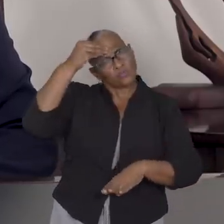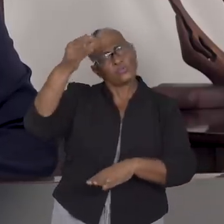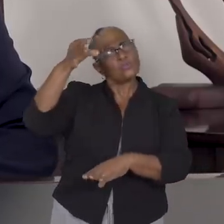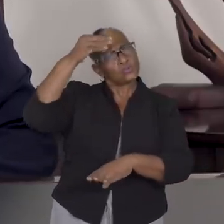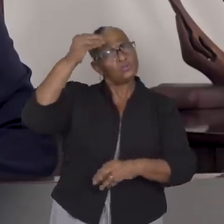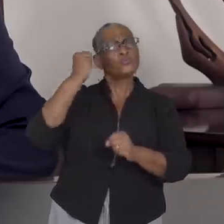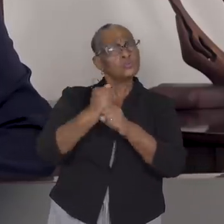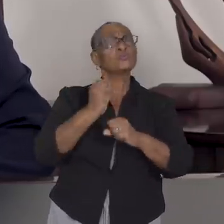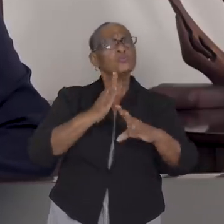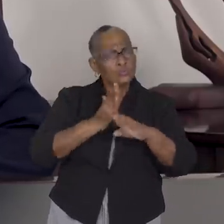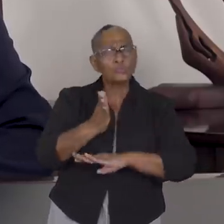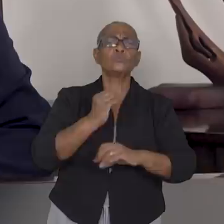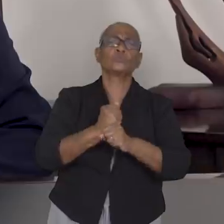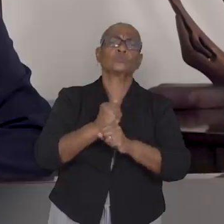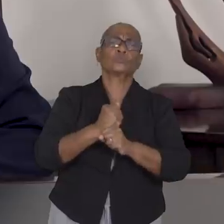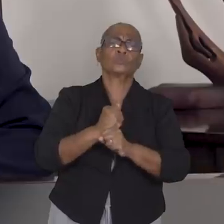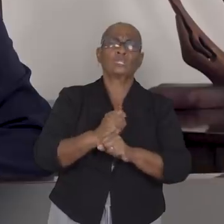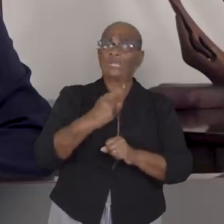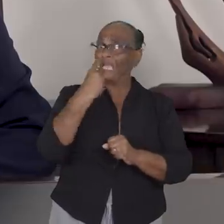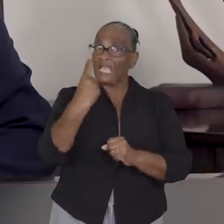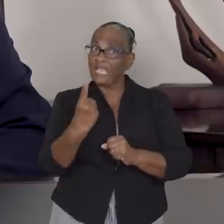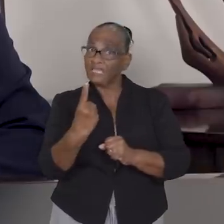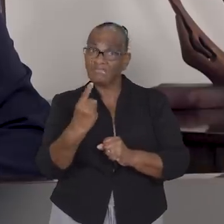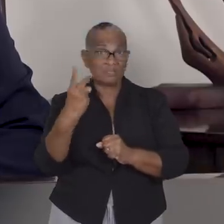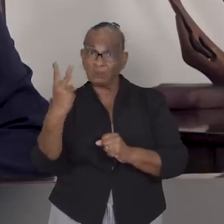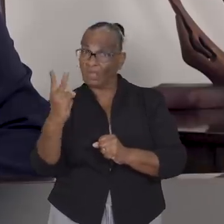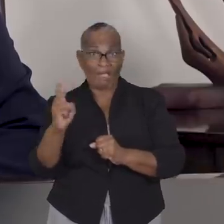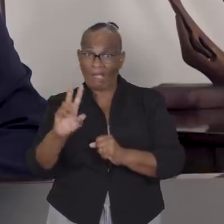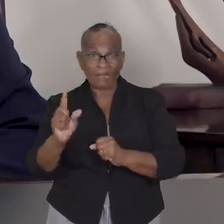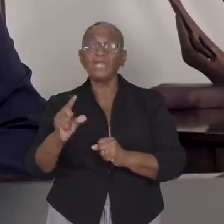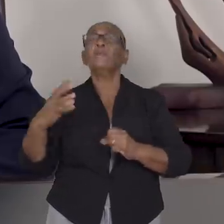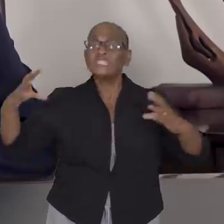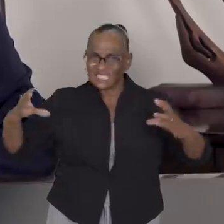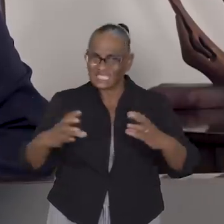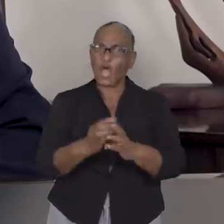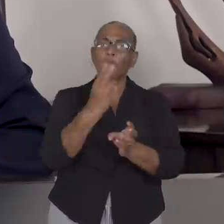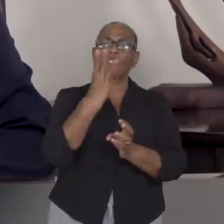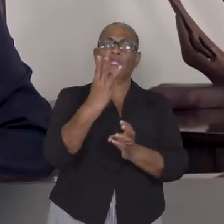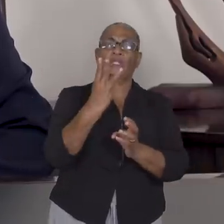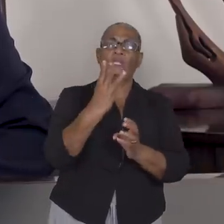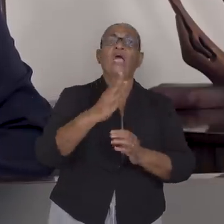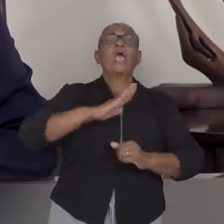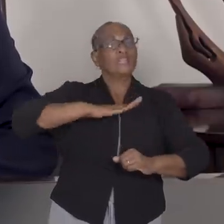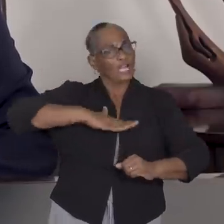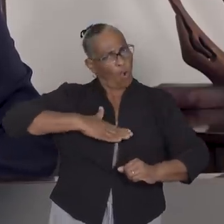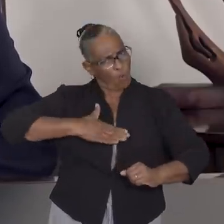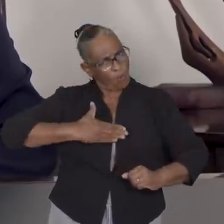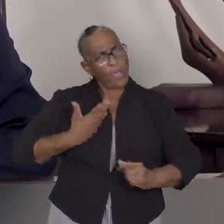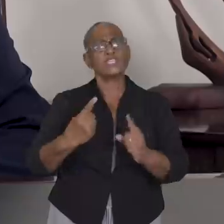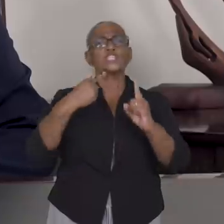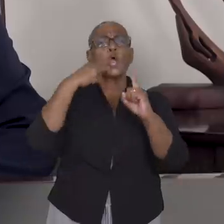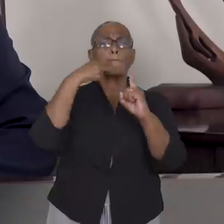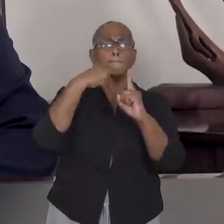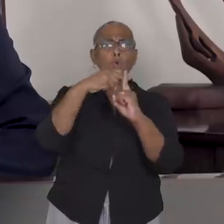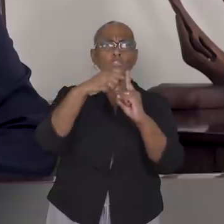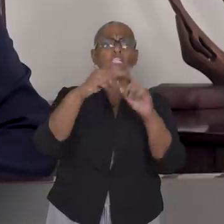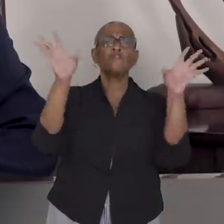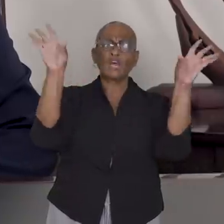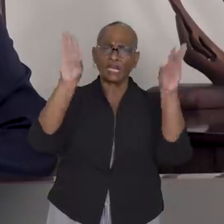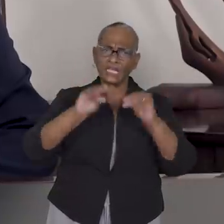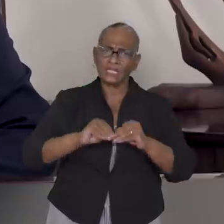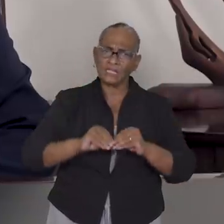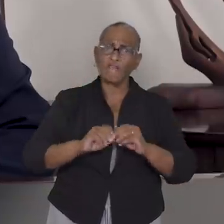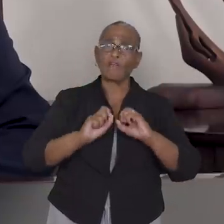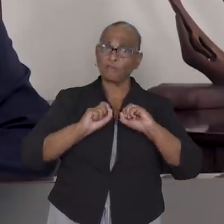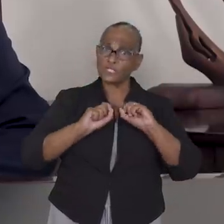acht te nemen. Het een kan niet zonder het ander om het gewenste positieve resultaat van minder